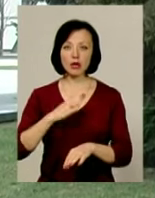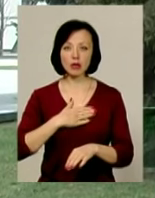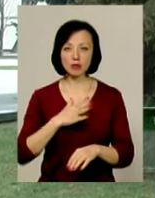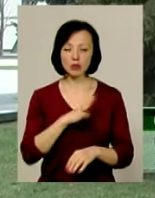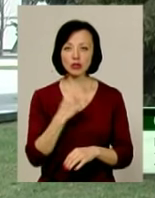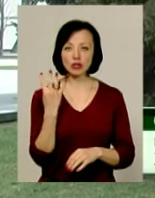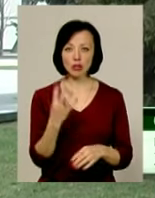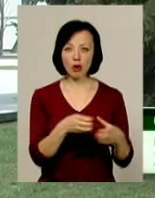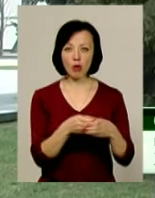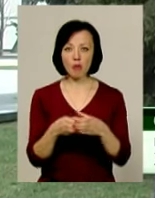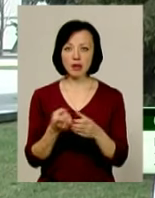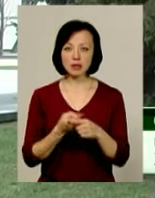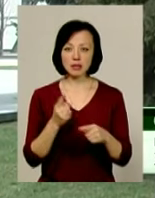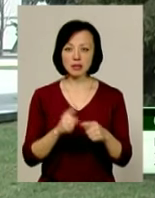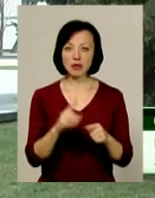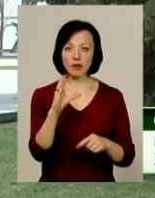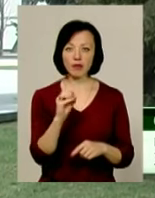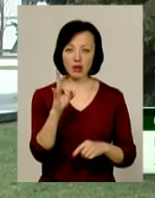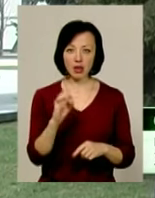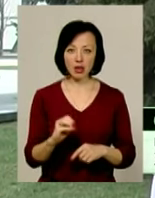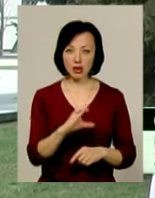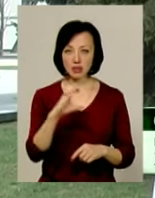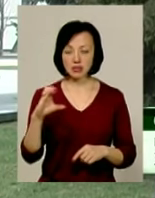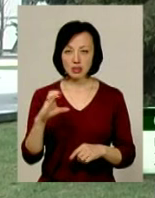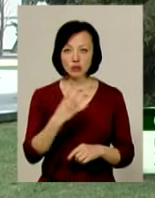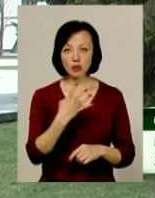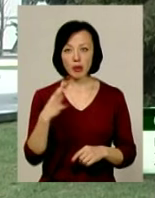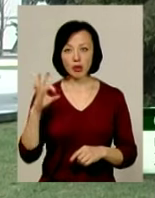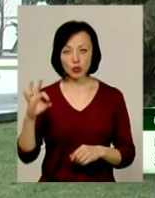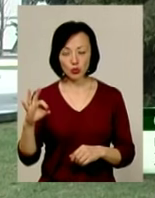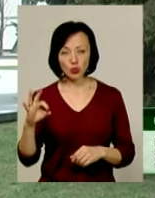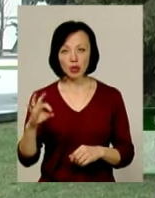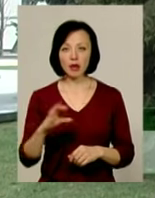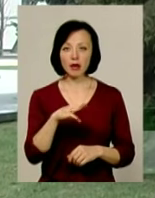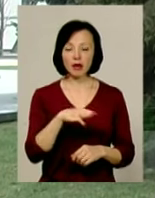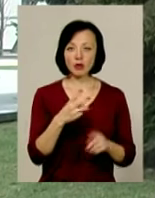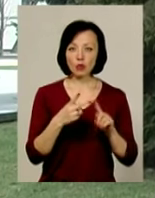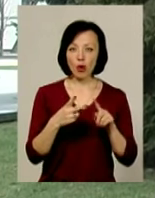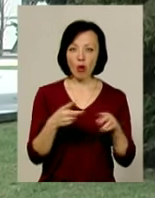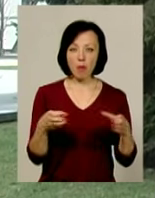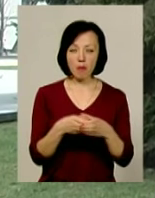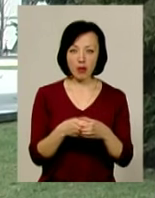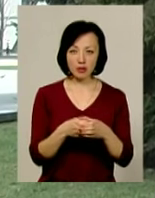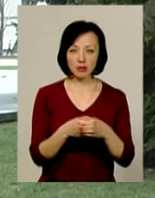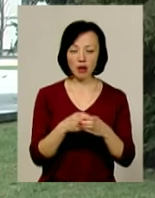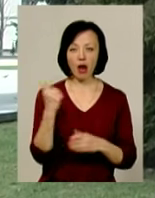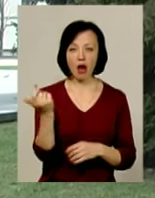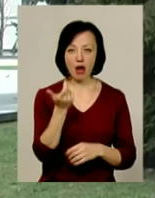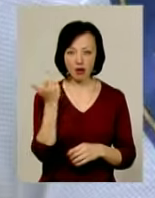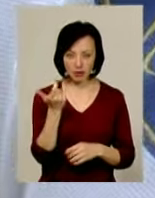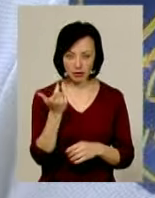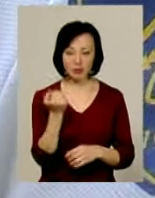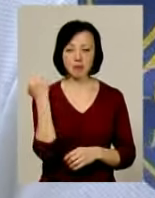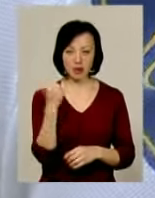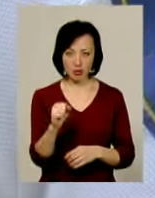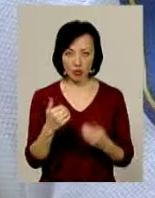чотири команди. Це Верес, місто Рівне обіграло їх 45-0. Техас – це друга команда Харкова обіграло їх 71